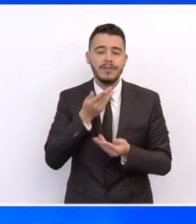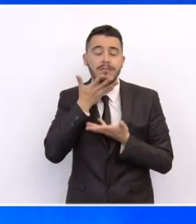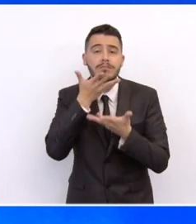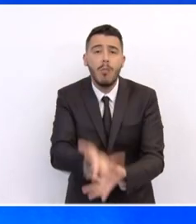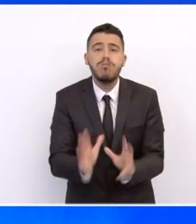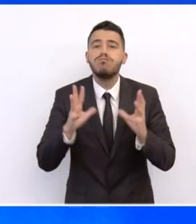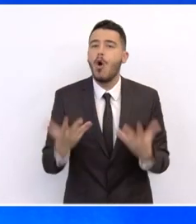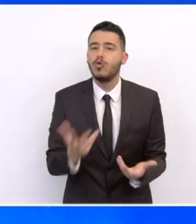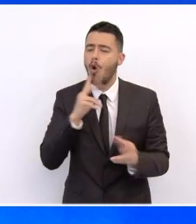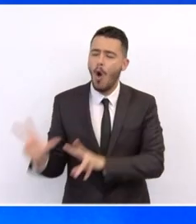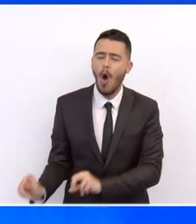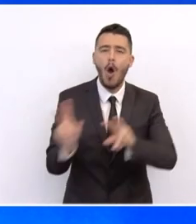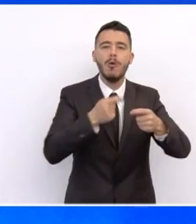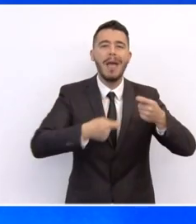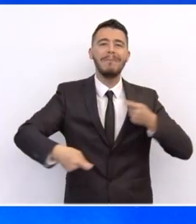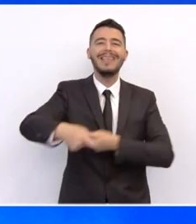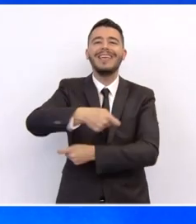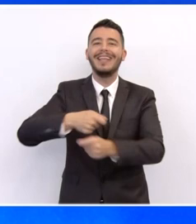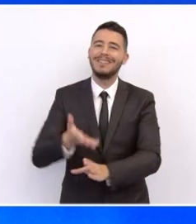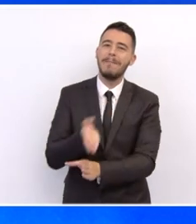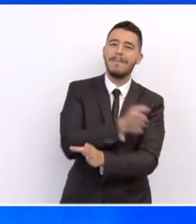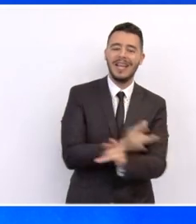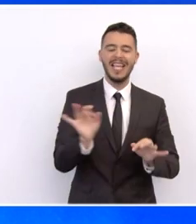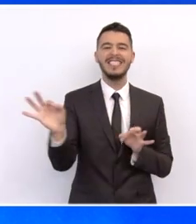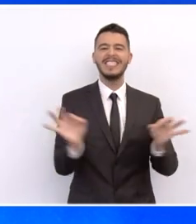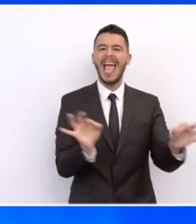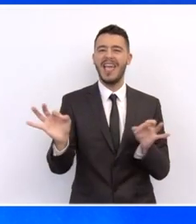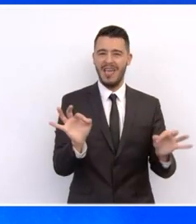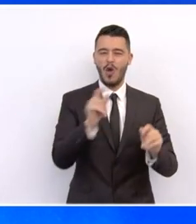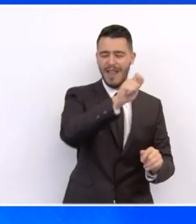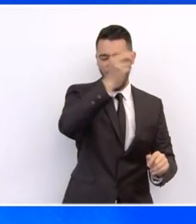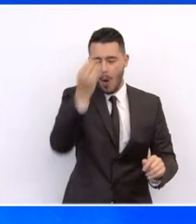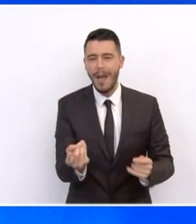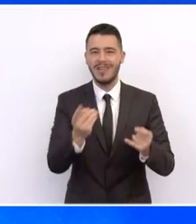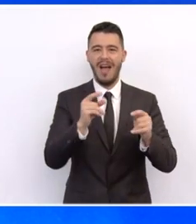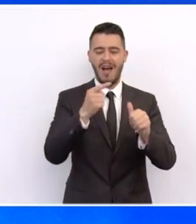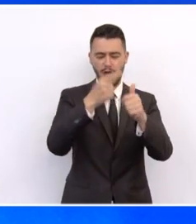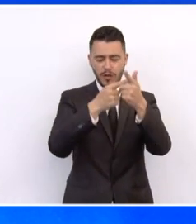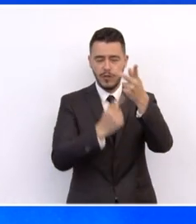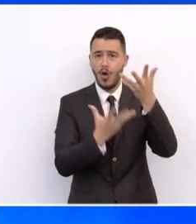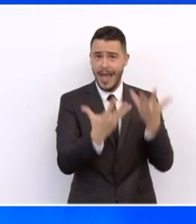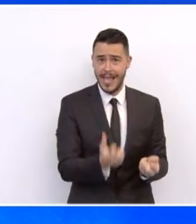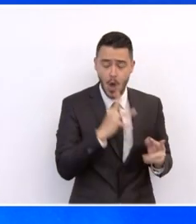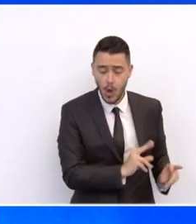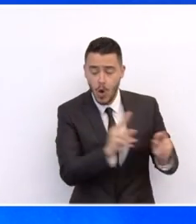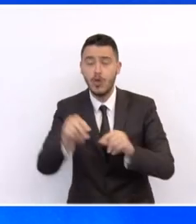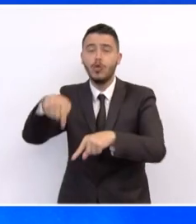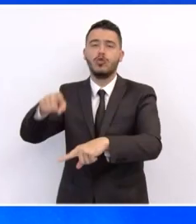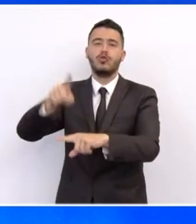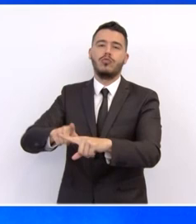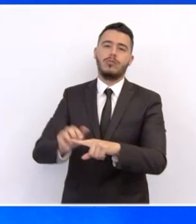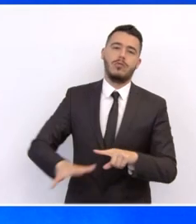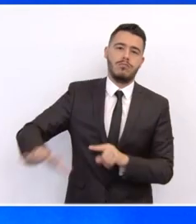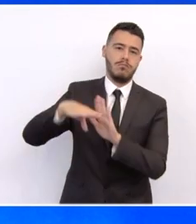δηλαδή, με δημόσιες επενδύσεις και μεταρρυθμίσεις, που στόχο έχουν να ενθαρρύνουν αντίστοιχες ή και περισσότερες ιδιωτικές επενδύσεις,